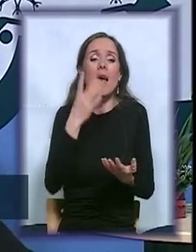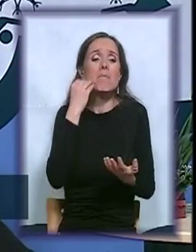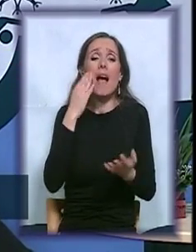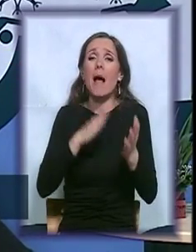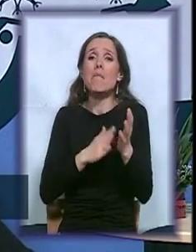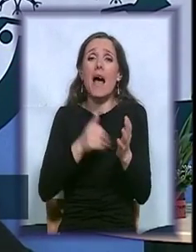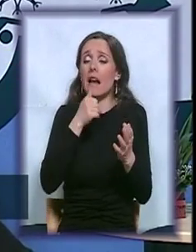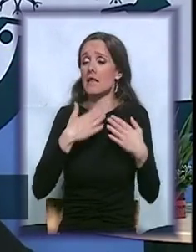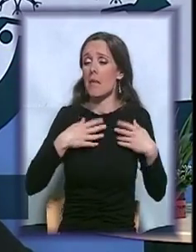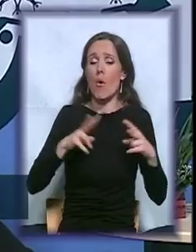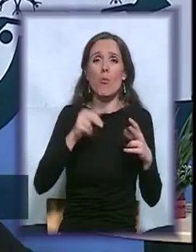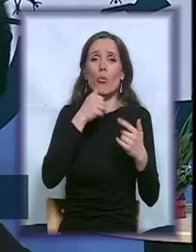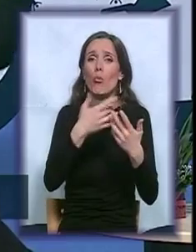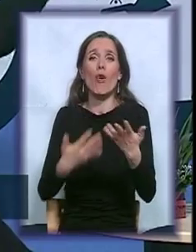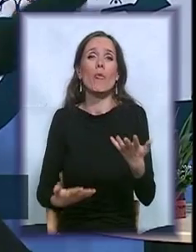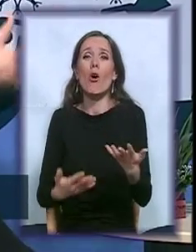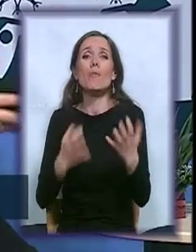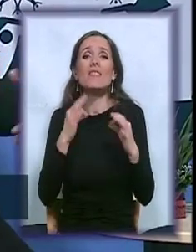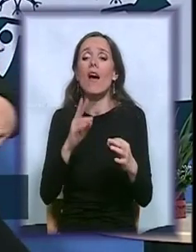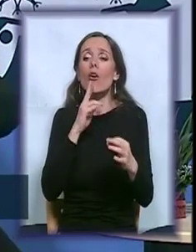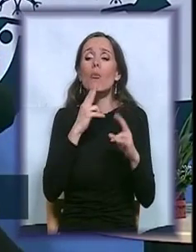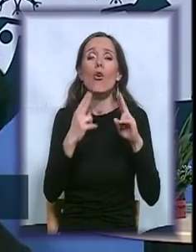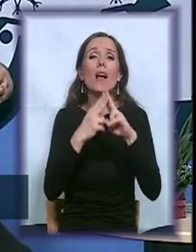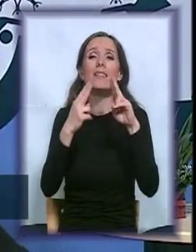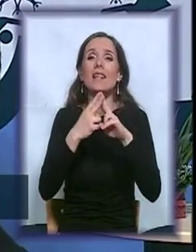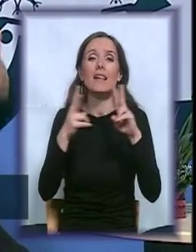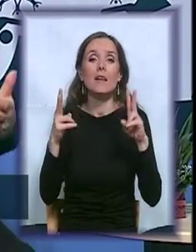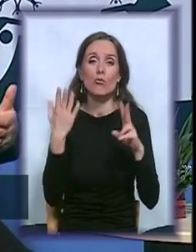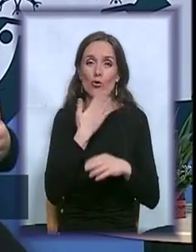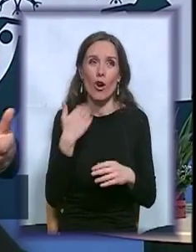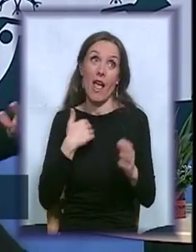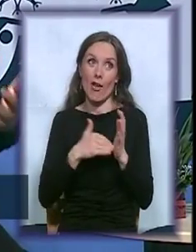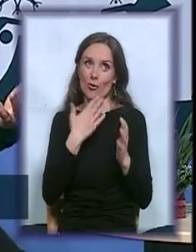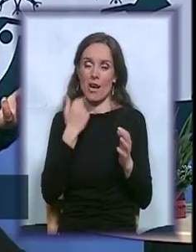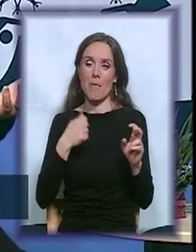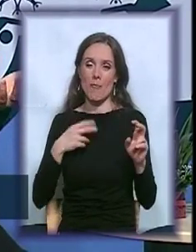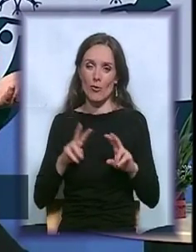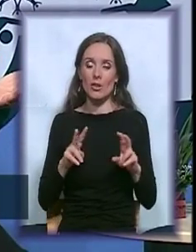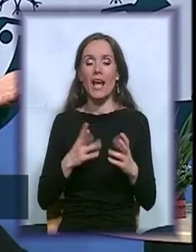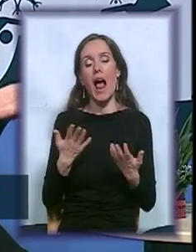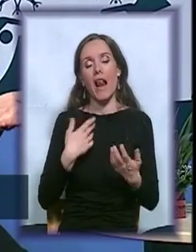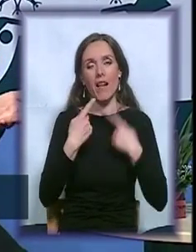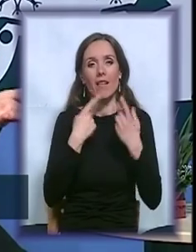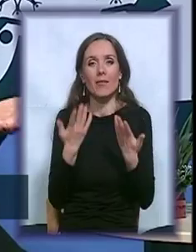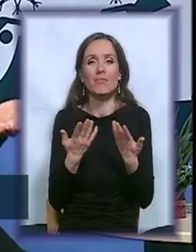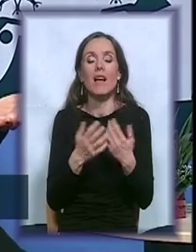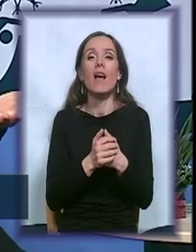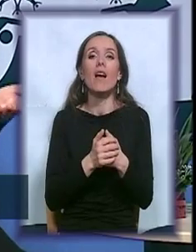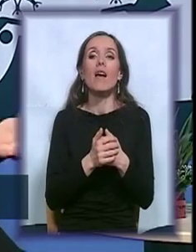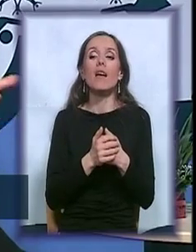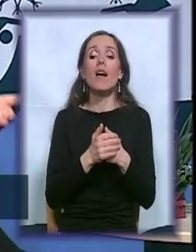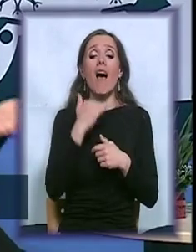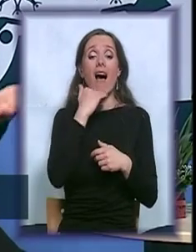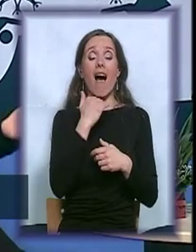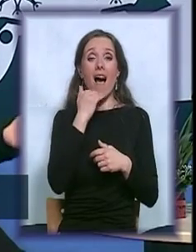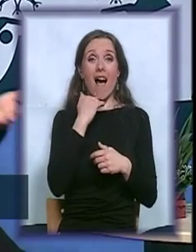i ovom i onom. I svakom unuku ko ga sretne u školi. Mislim, ja još nemam unučića, ali pričam iz tog ugla. Ali prosto